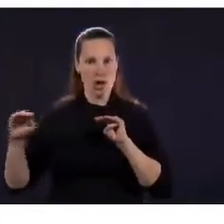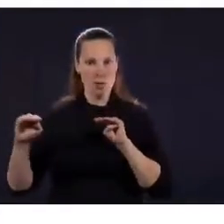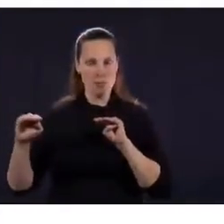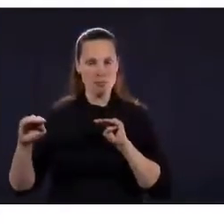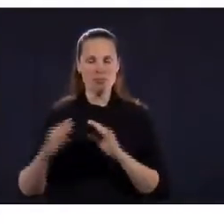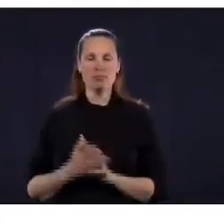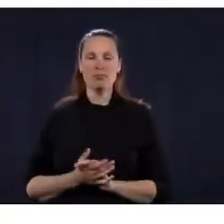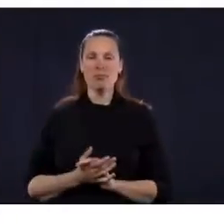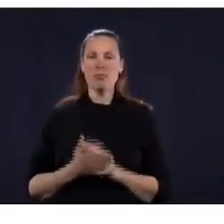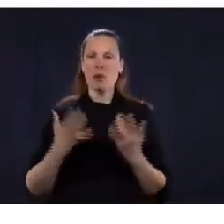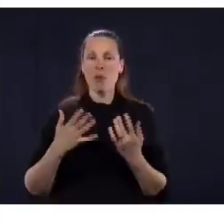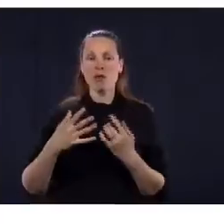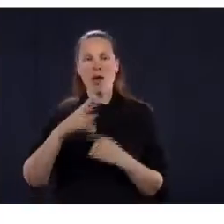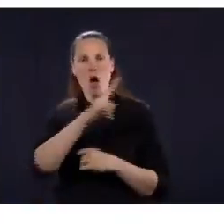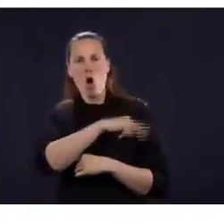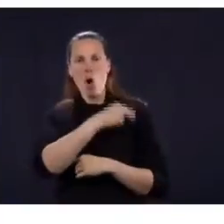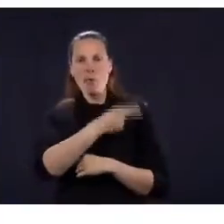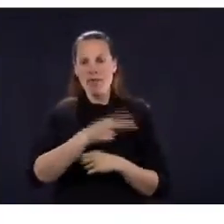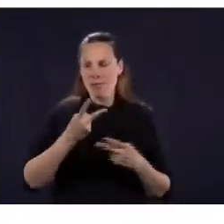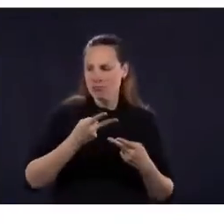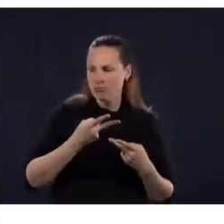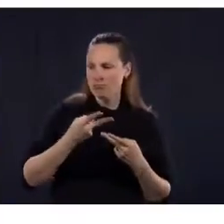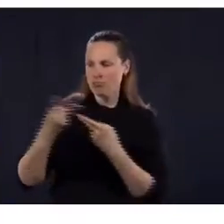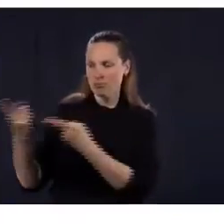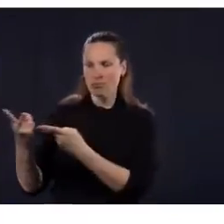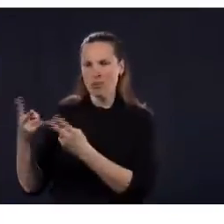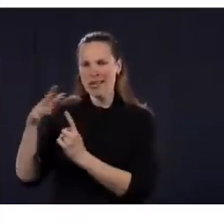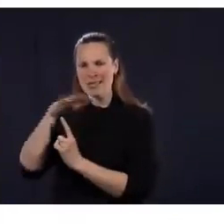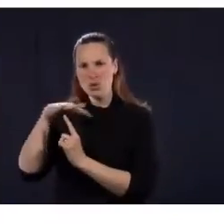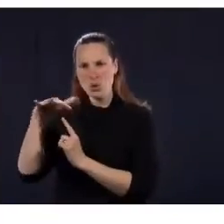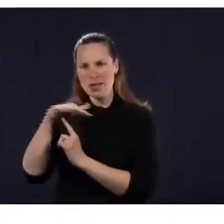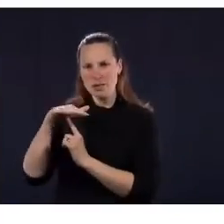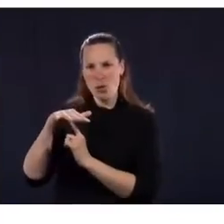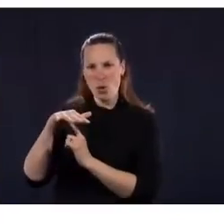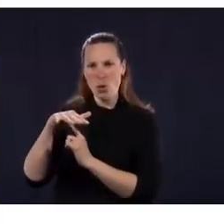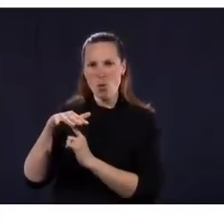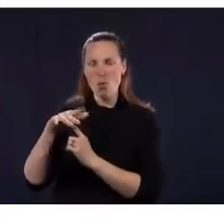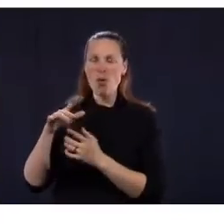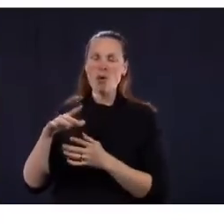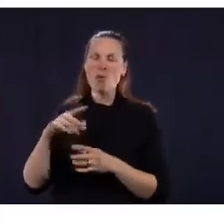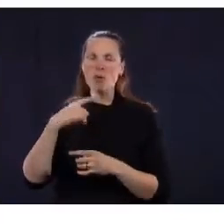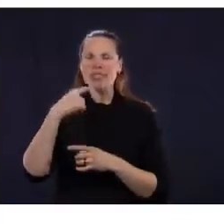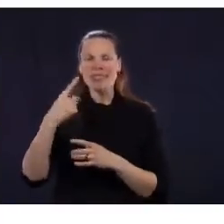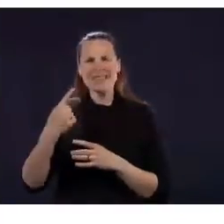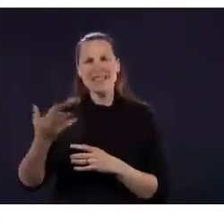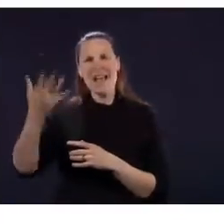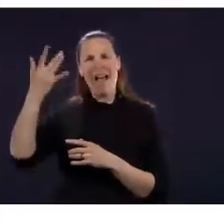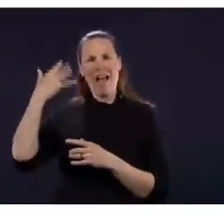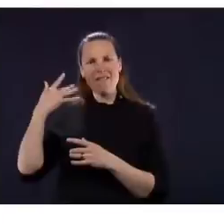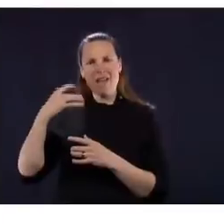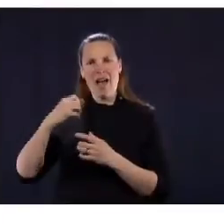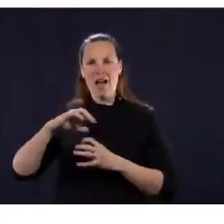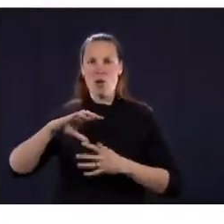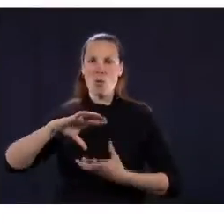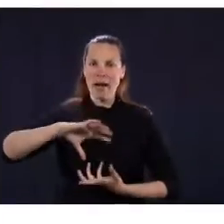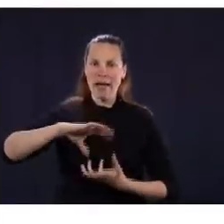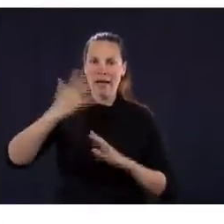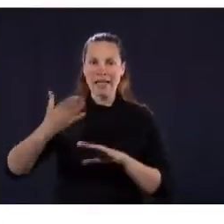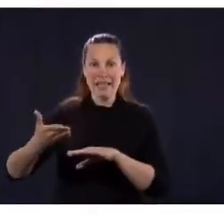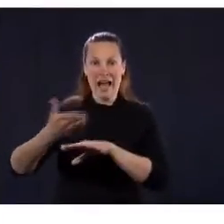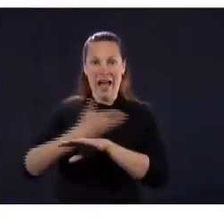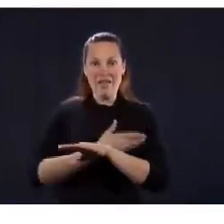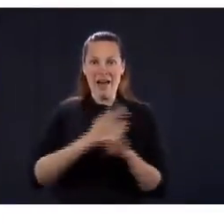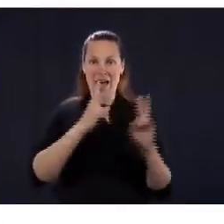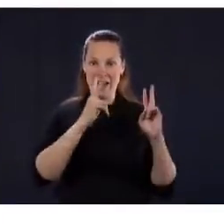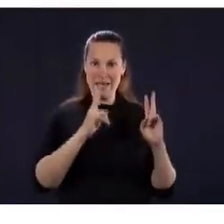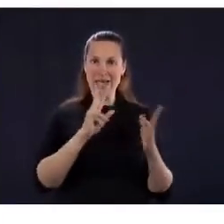ces lits sont surtout concentrés à Montréal. Donc, quand on regarde la situation, on voit qu'il y